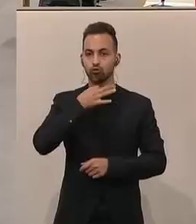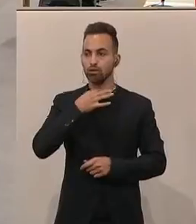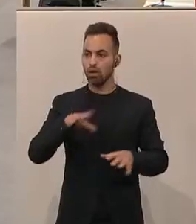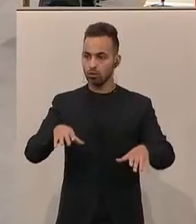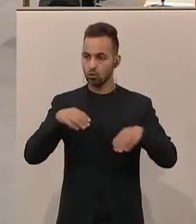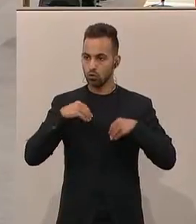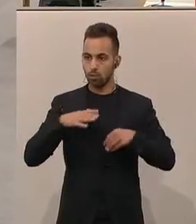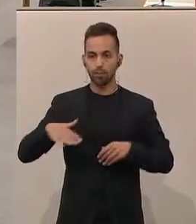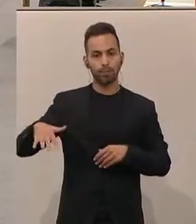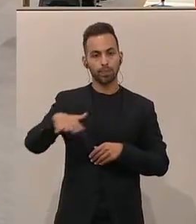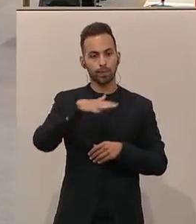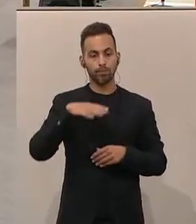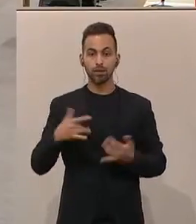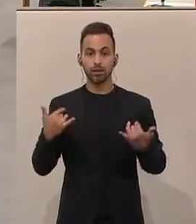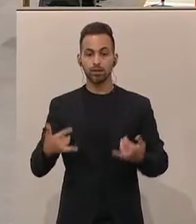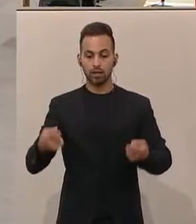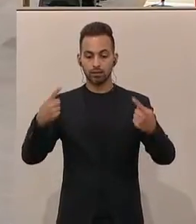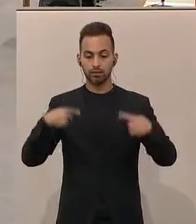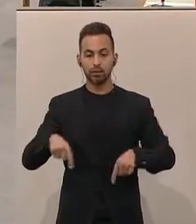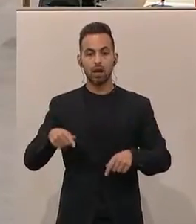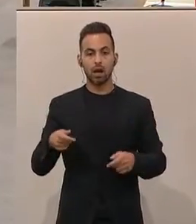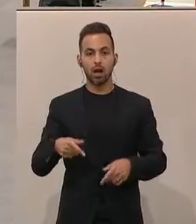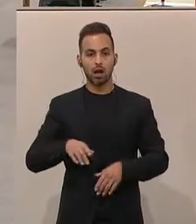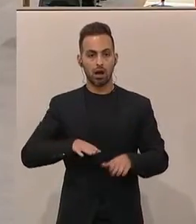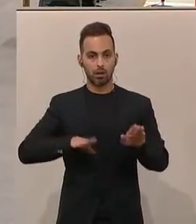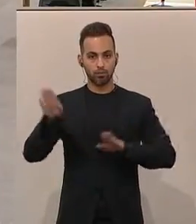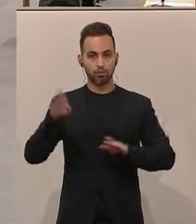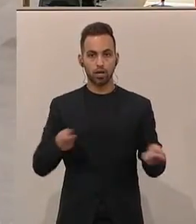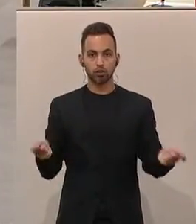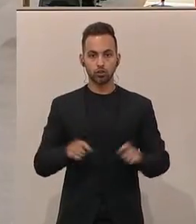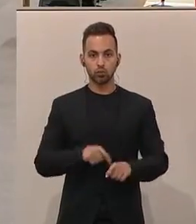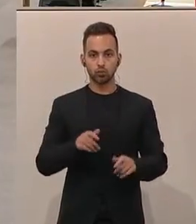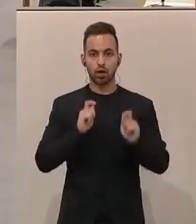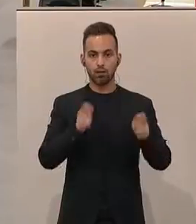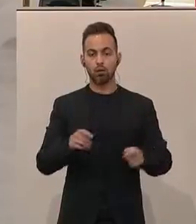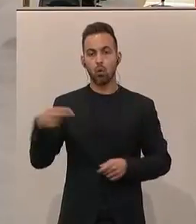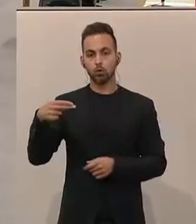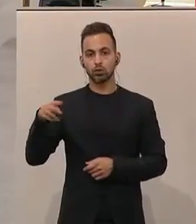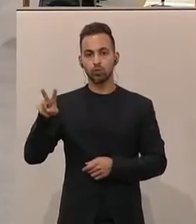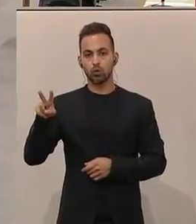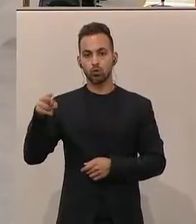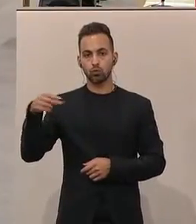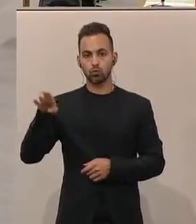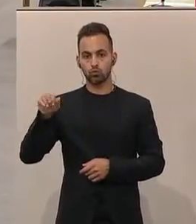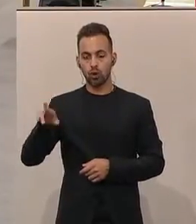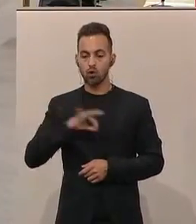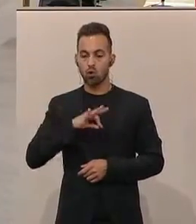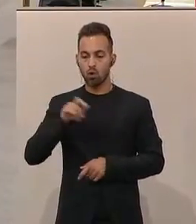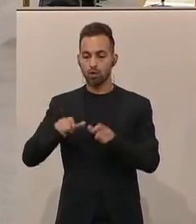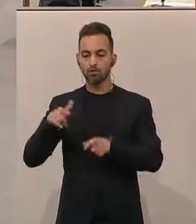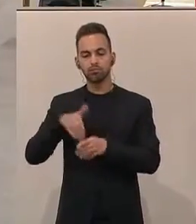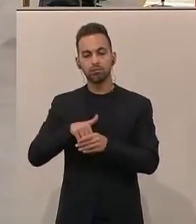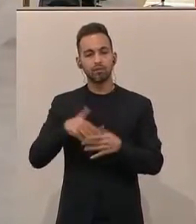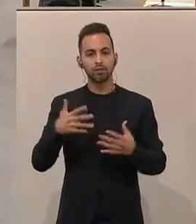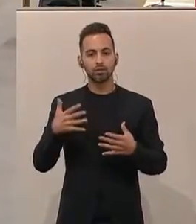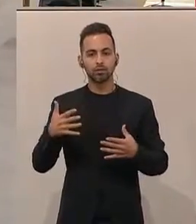Wir gelangen nunmehr zur Abstimmung über den Entschließungsantrag der Abgeordneten Holzinger-Fogtenhuber. Kolleginnen und Kollegen, der Schaffung